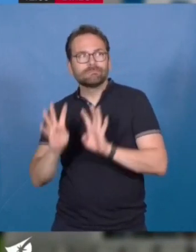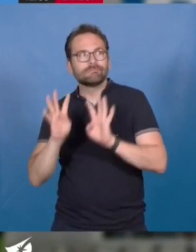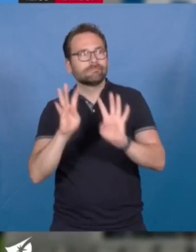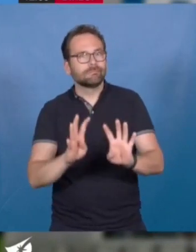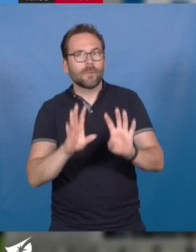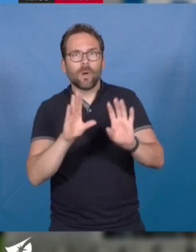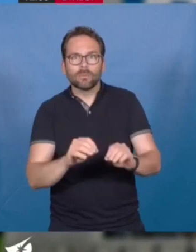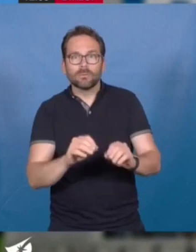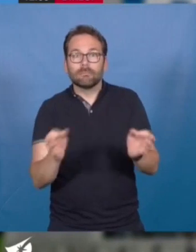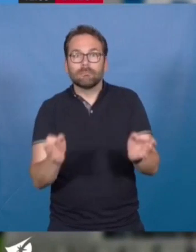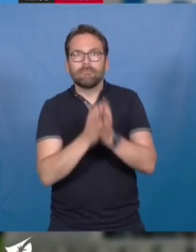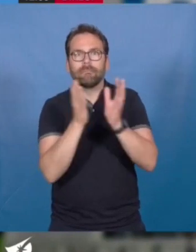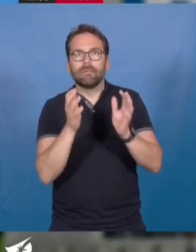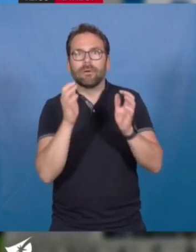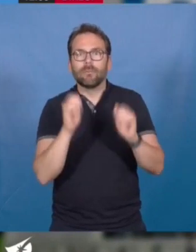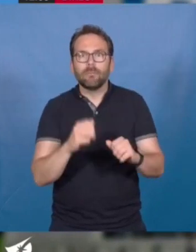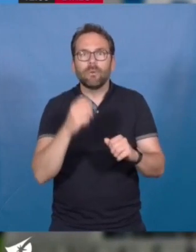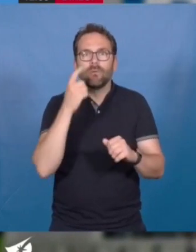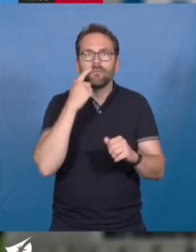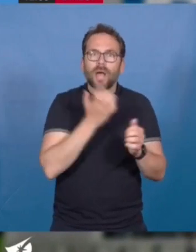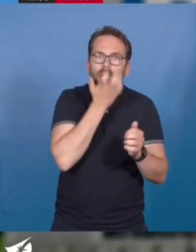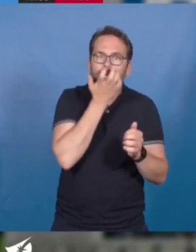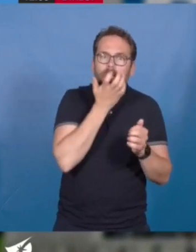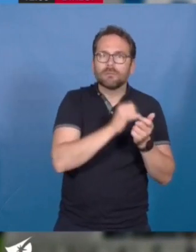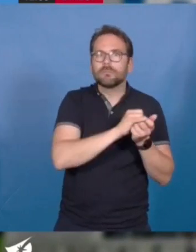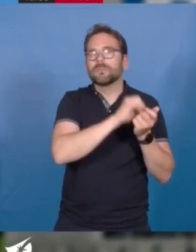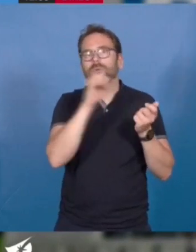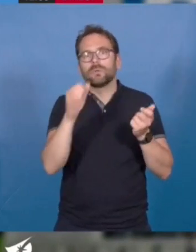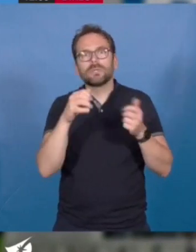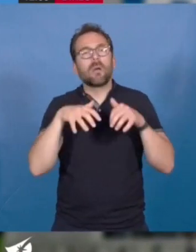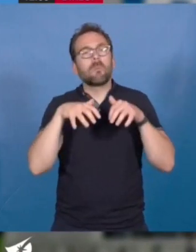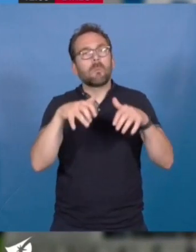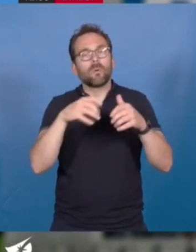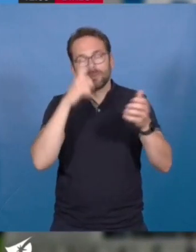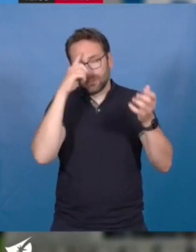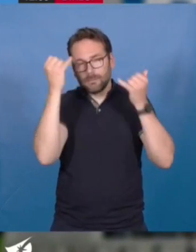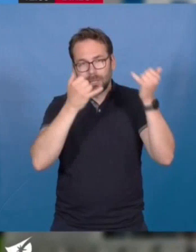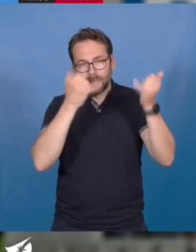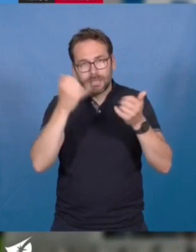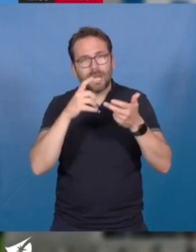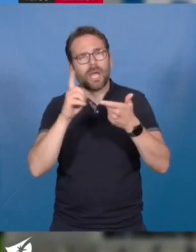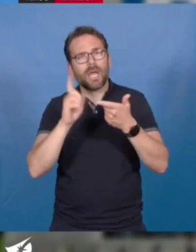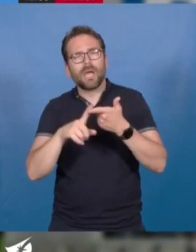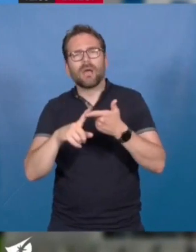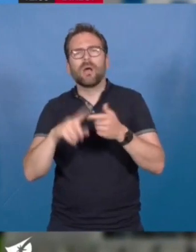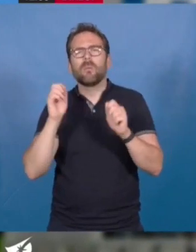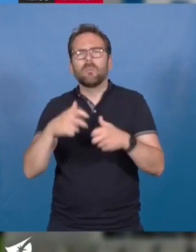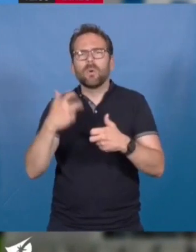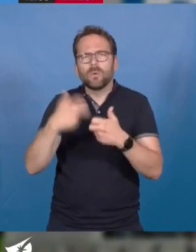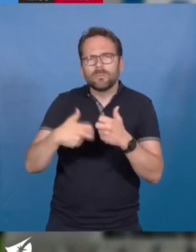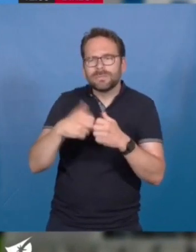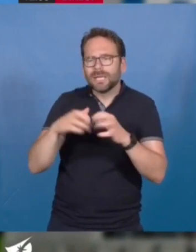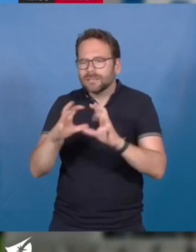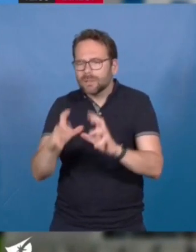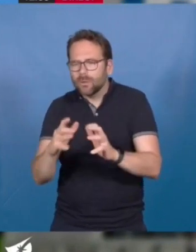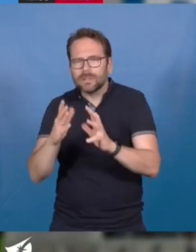lieu où on peut fréquenter Néandertal, rencontrer des monstres imaginaires, parler de la géologie et du passé de la planète,